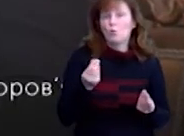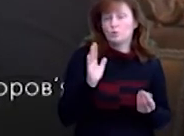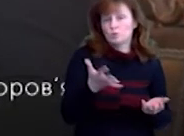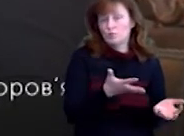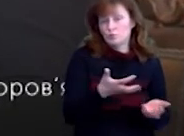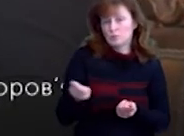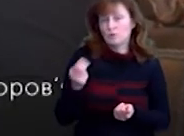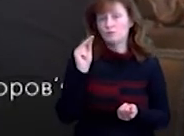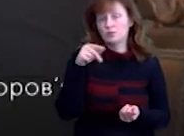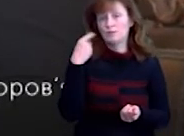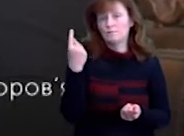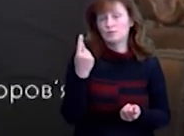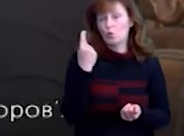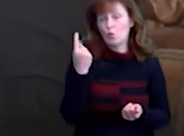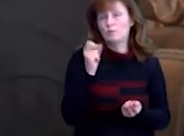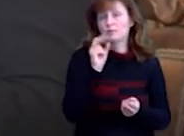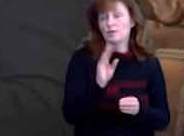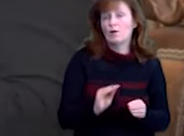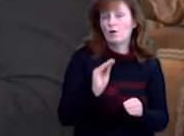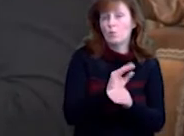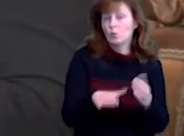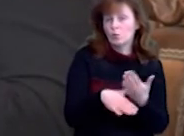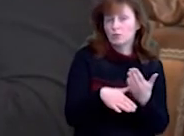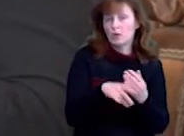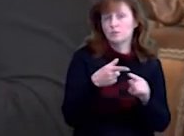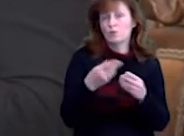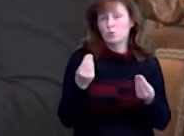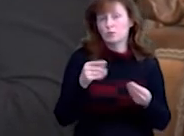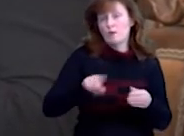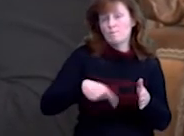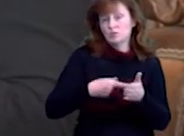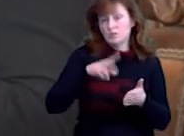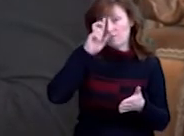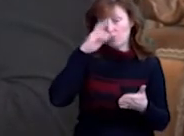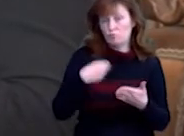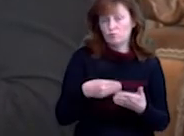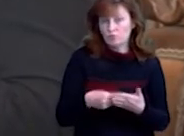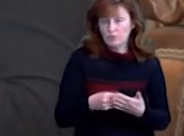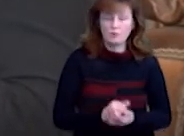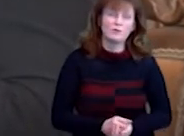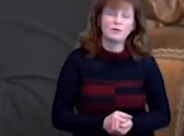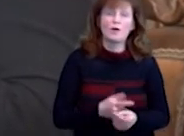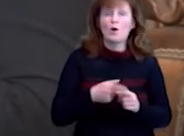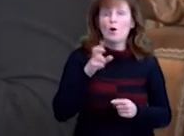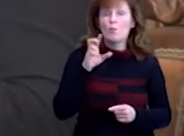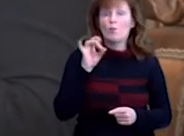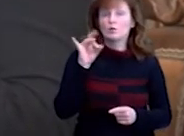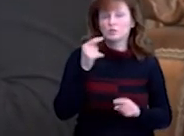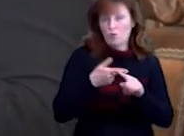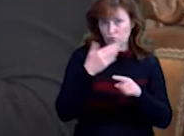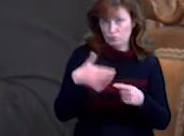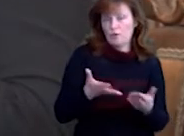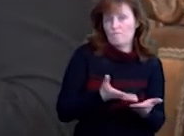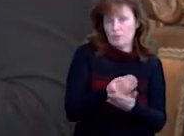Чернігівській області як дотацію і також за кошти місцевих бюджетів. До речі, по Барзні вже ці виплати